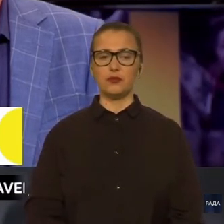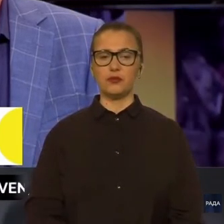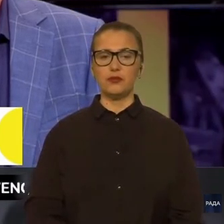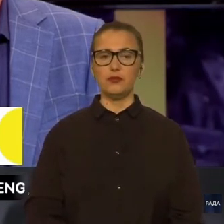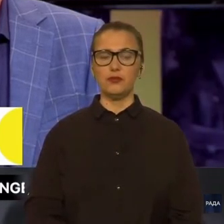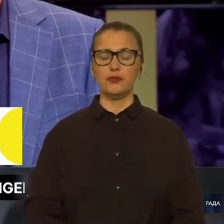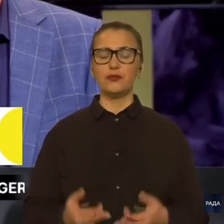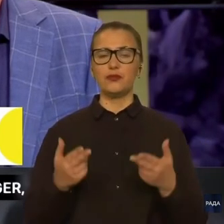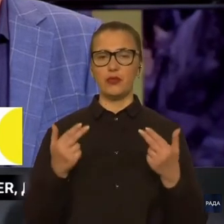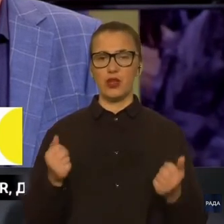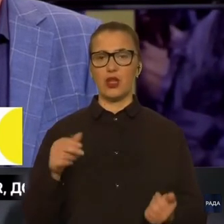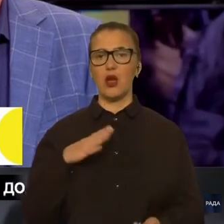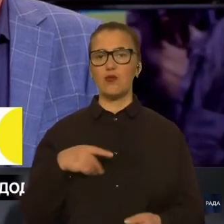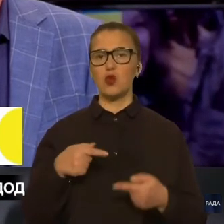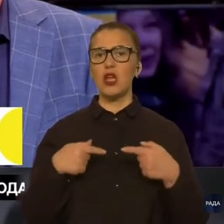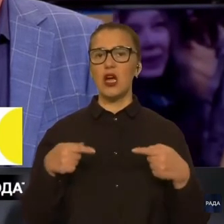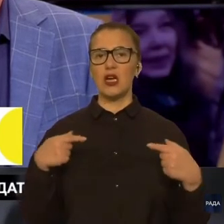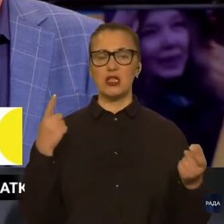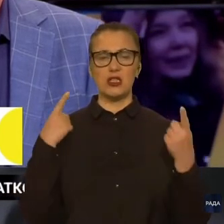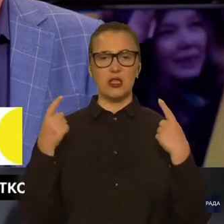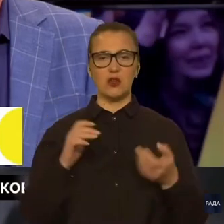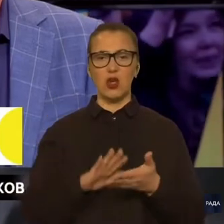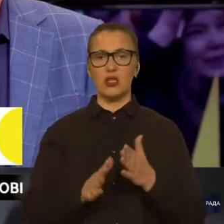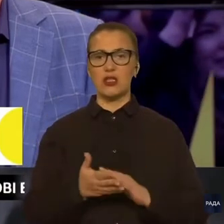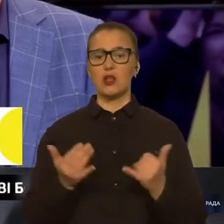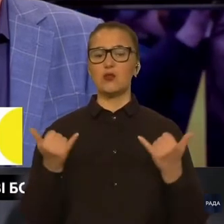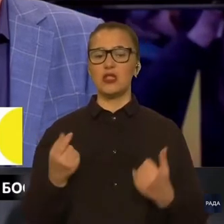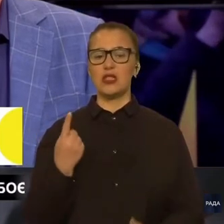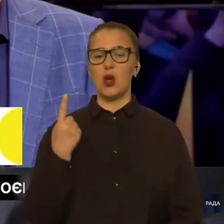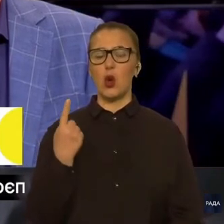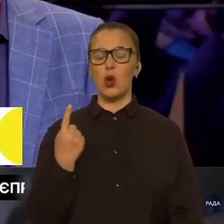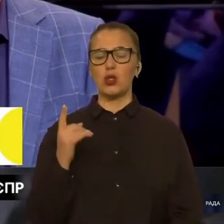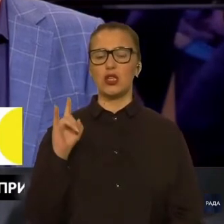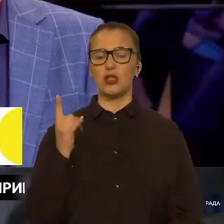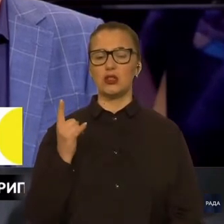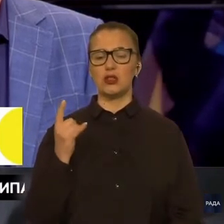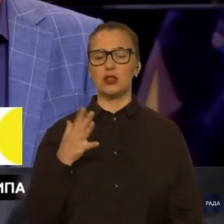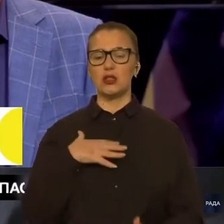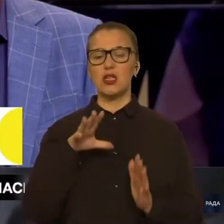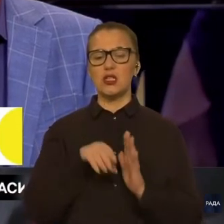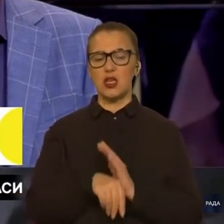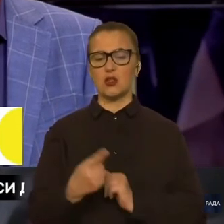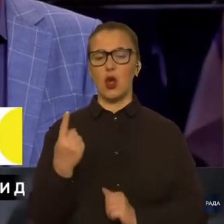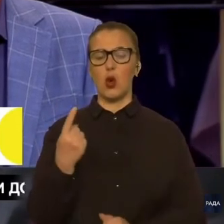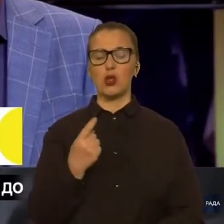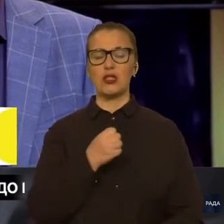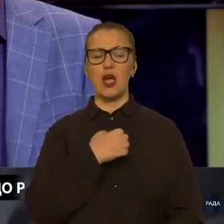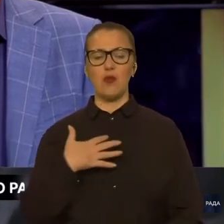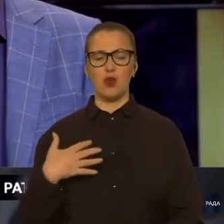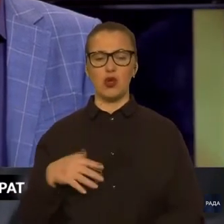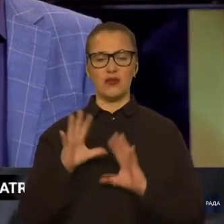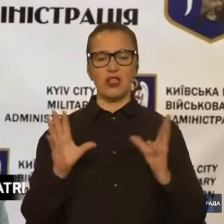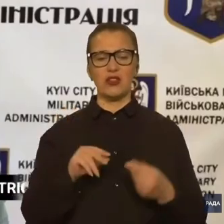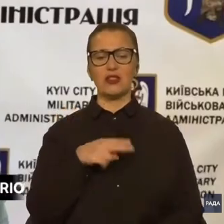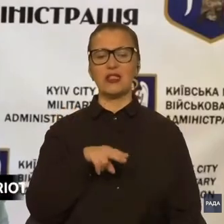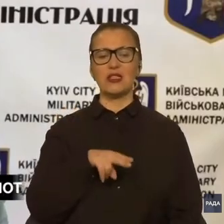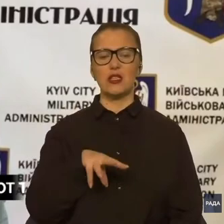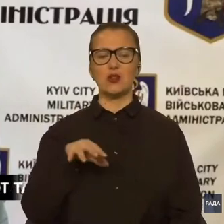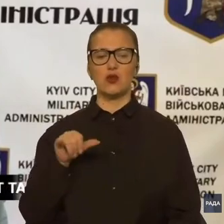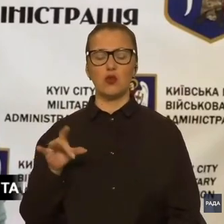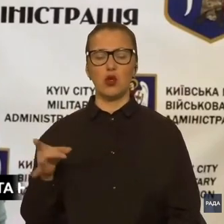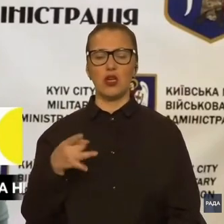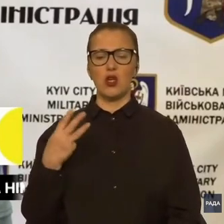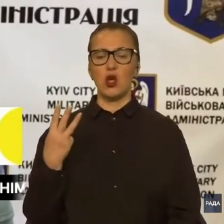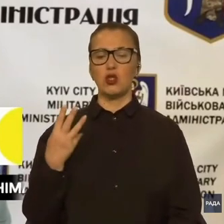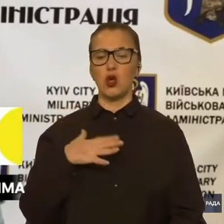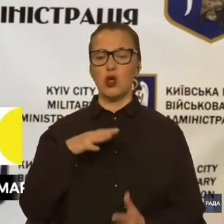Так, була різна інформація. Станом на зараз одна дитина загинула і одна дитина поранена. Взагалі в Десянському районі троє загиблих, з